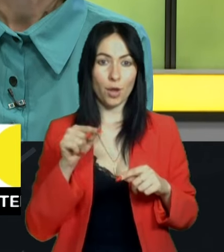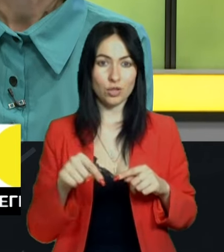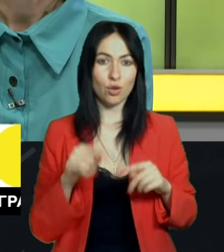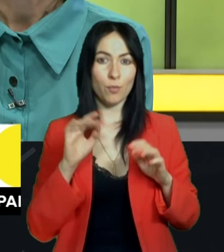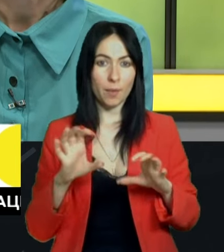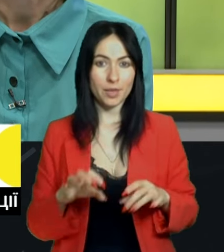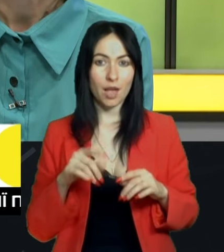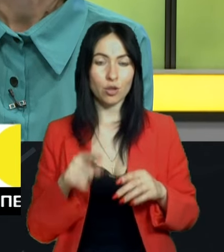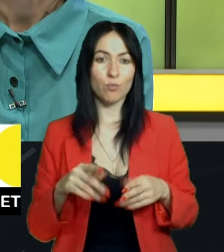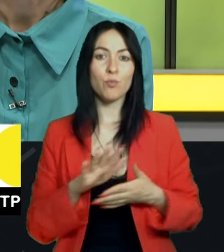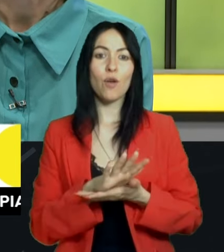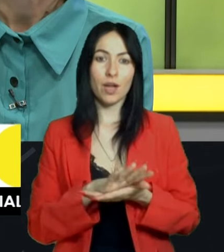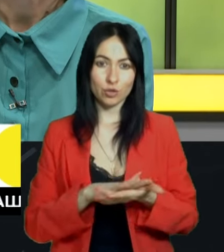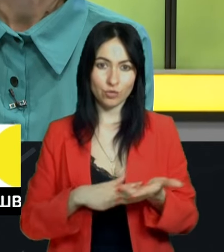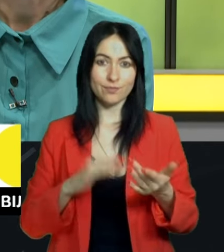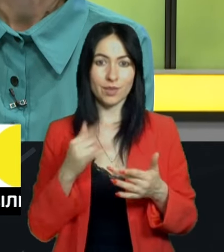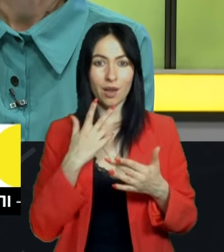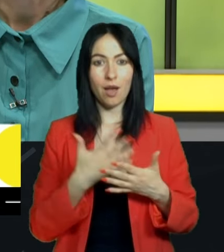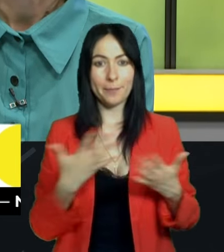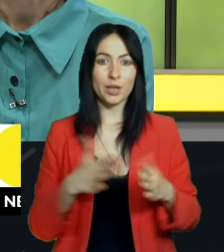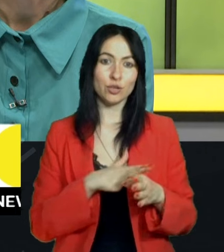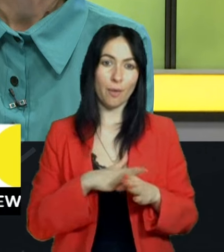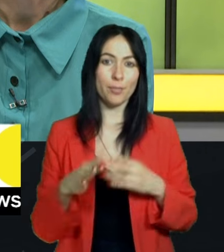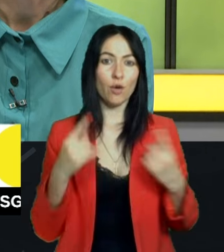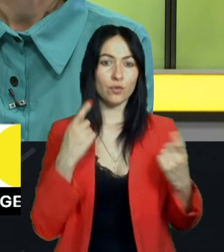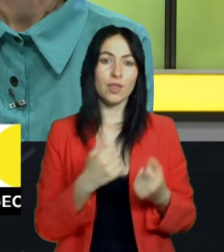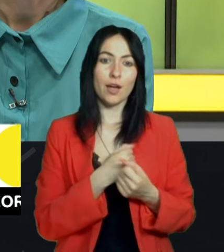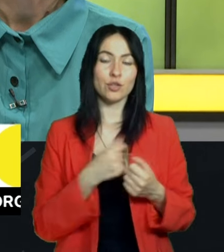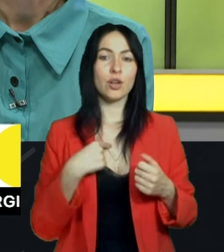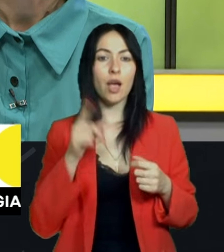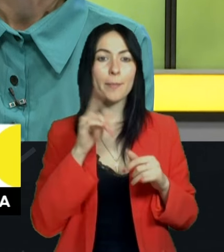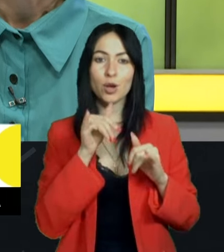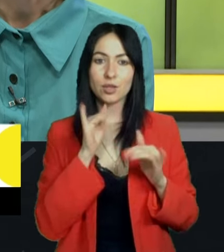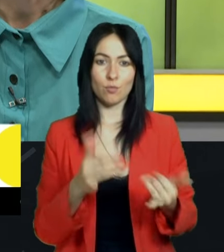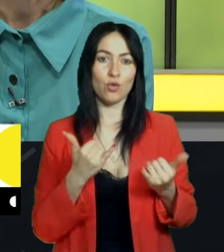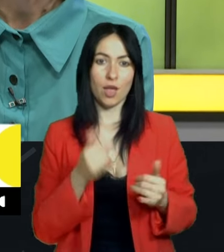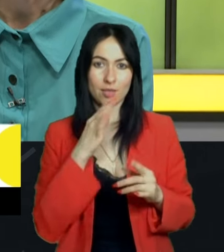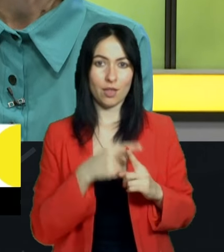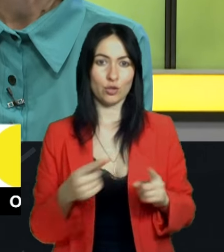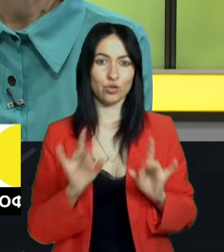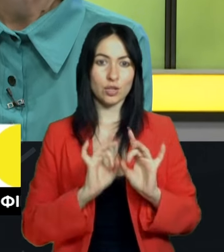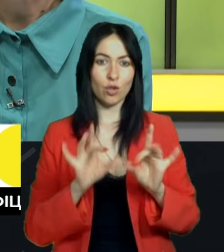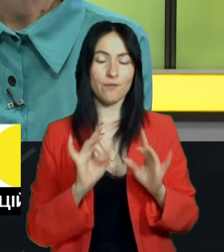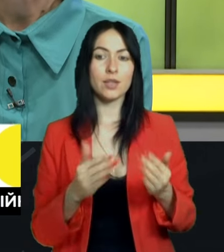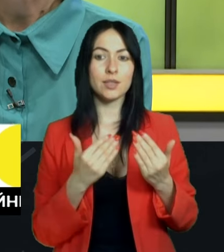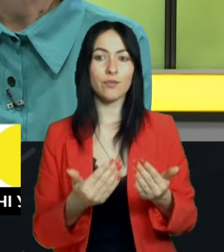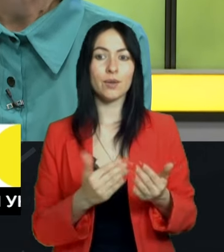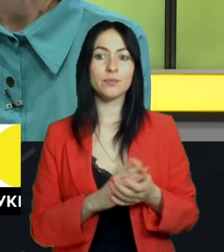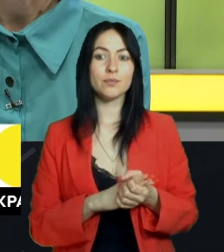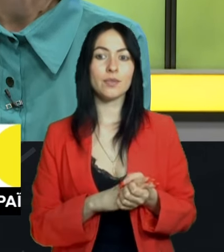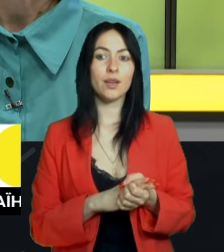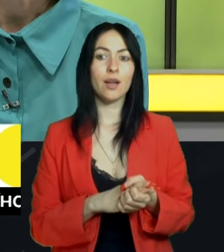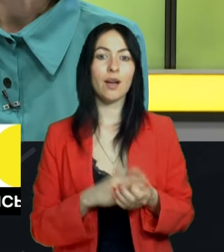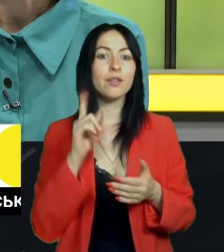і більш повну інформацію, на жаль, я не можу на даний час не вести вам. Тобто виходить так, що ті